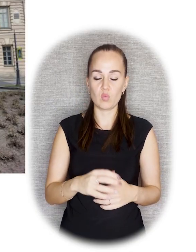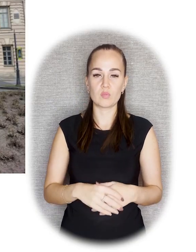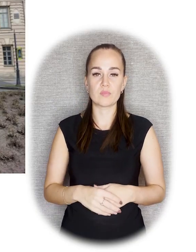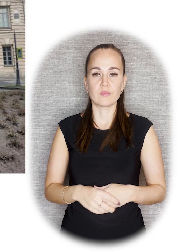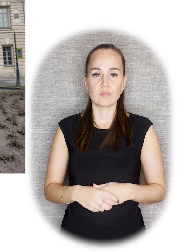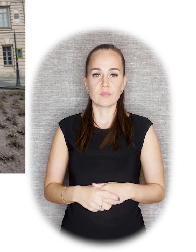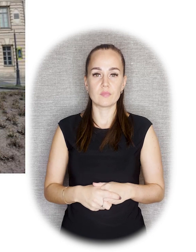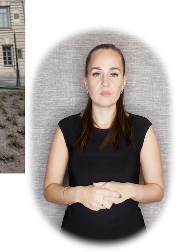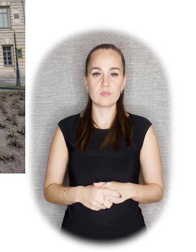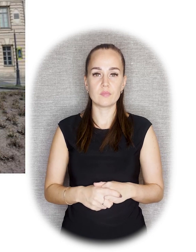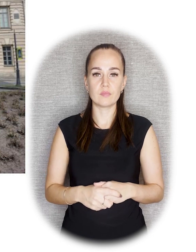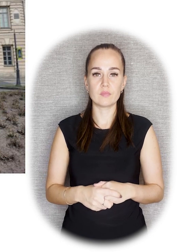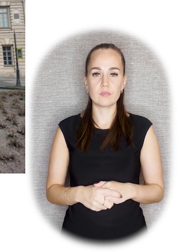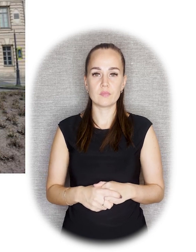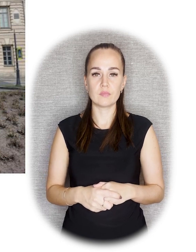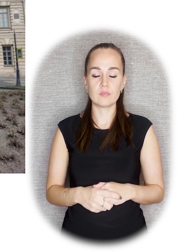Гинзбурга.